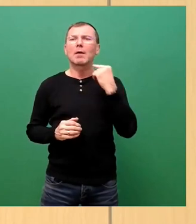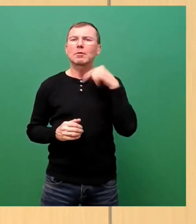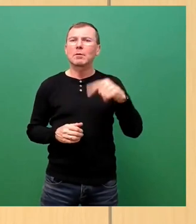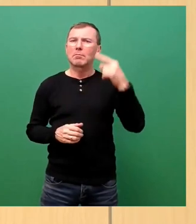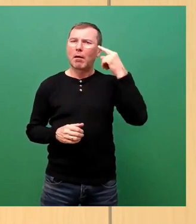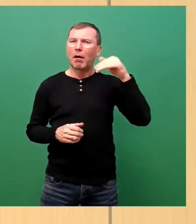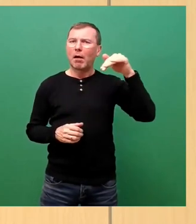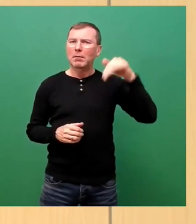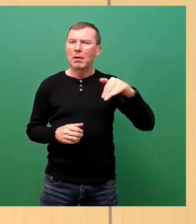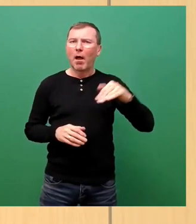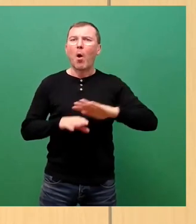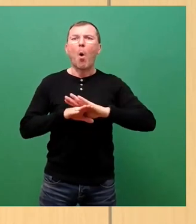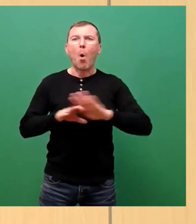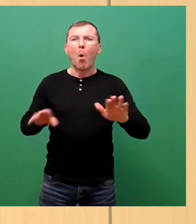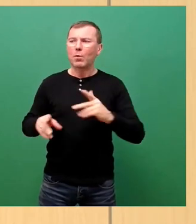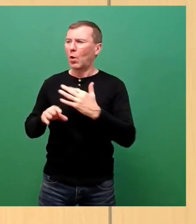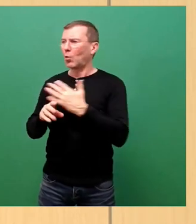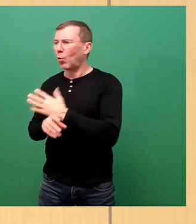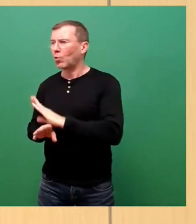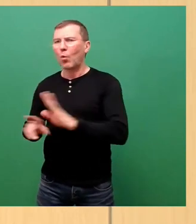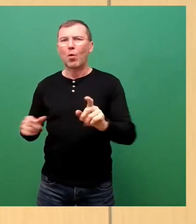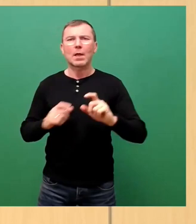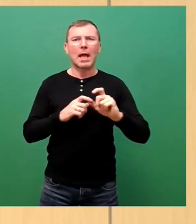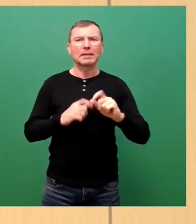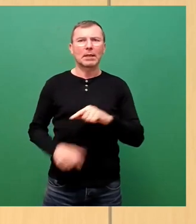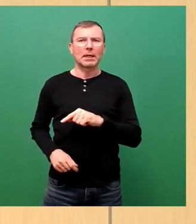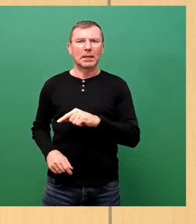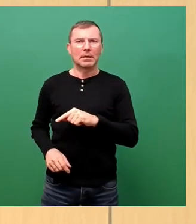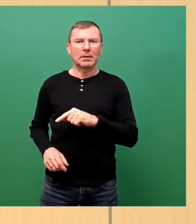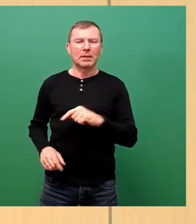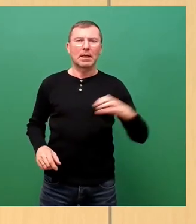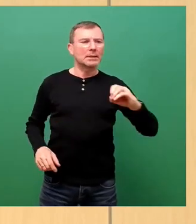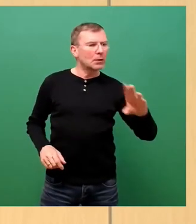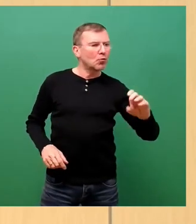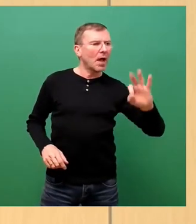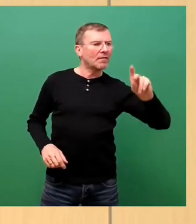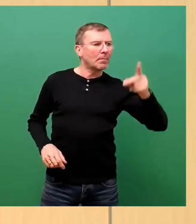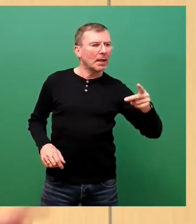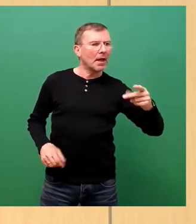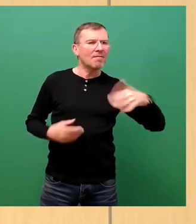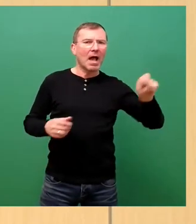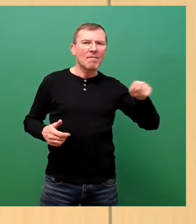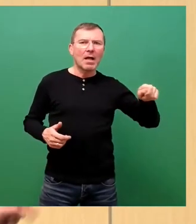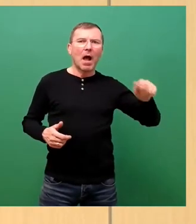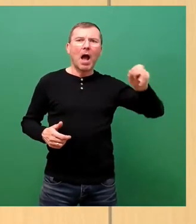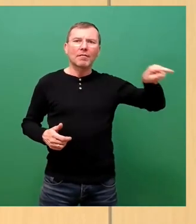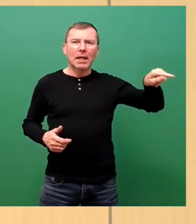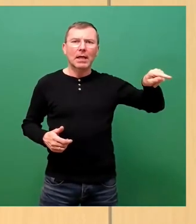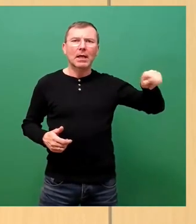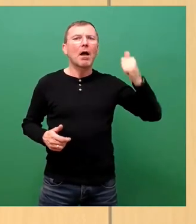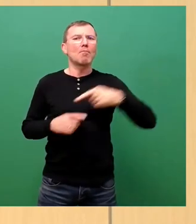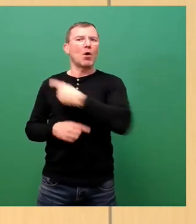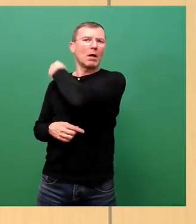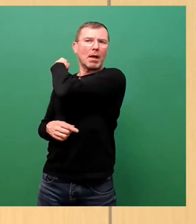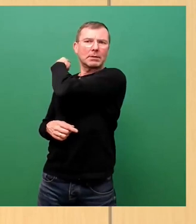Grüne und ohne SPD. Das heißt, CDU, FDP, Freiwähler, AfD und Oberbürgermeister haben